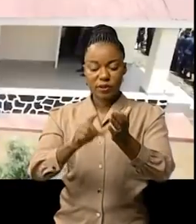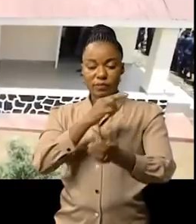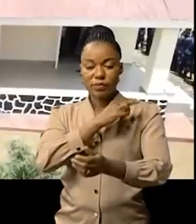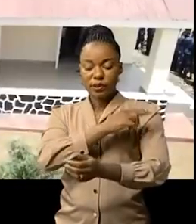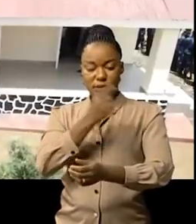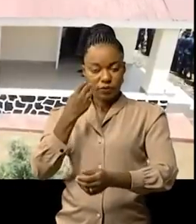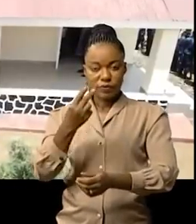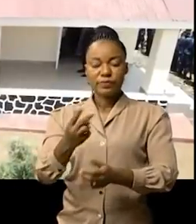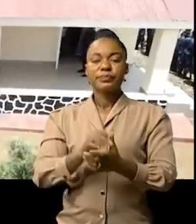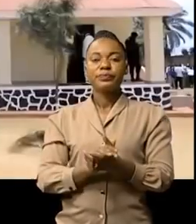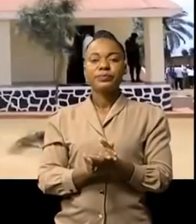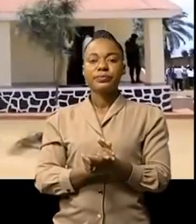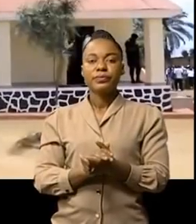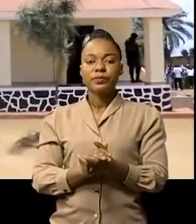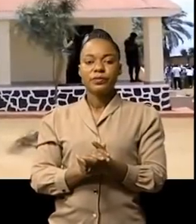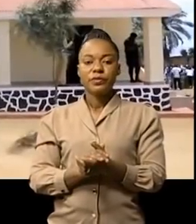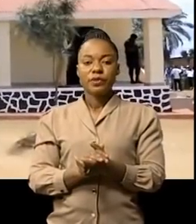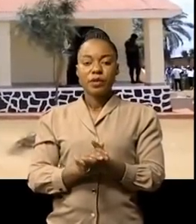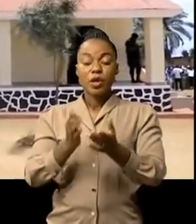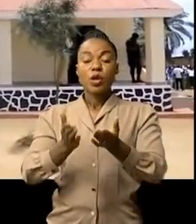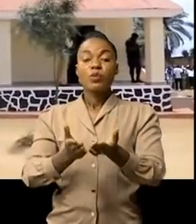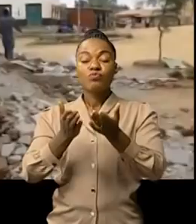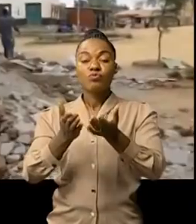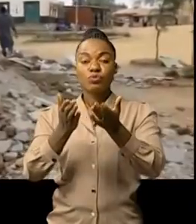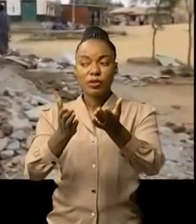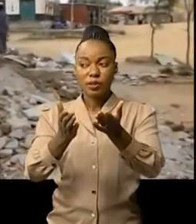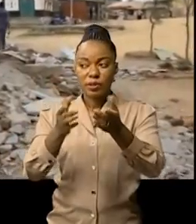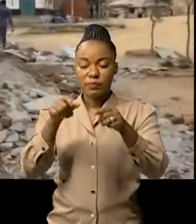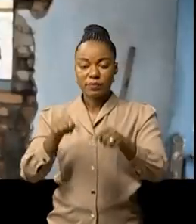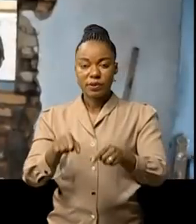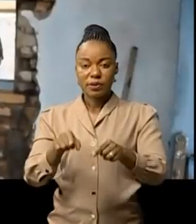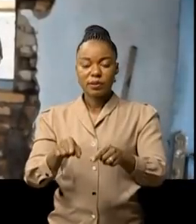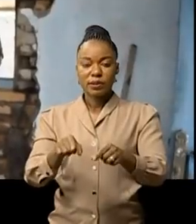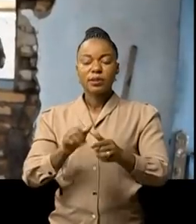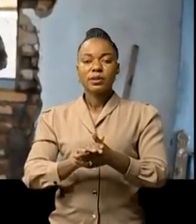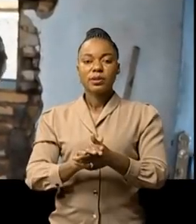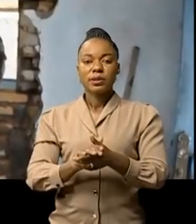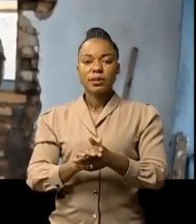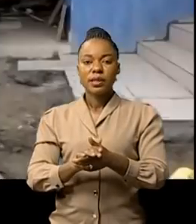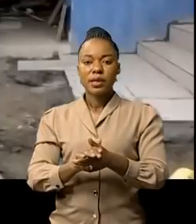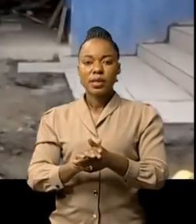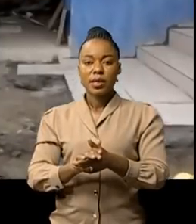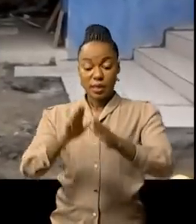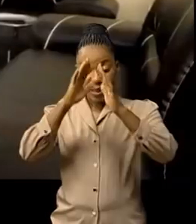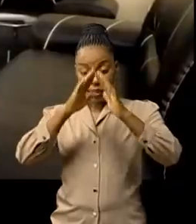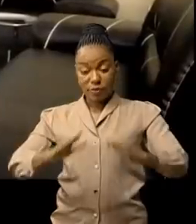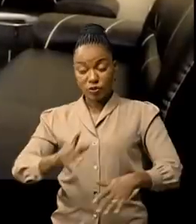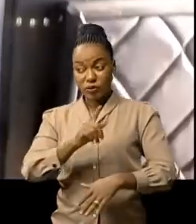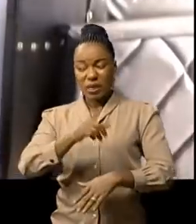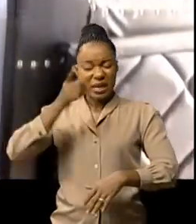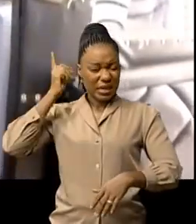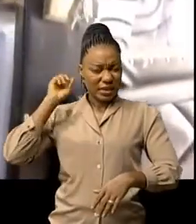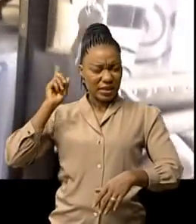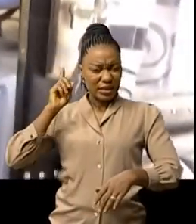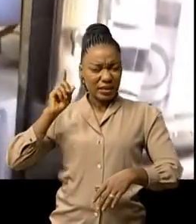La ville de Bougna, revêtue du Nouvelle-Europe, les complexes administratifs, jadis dans un état vétuste, est totalement réhabilité et